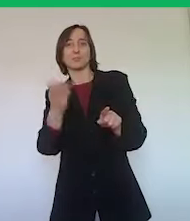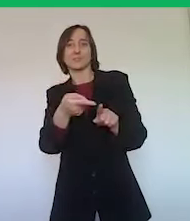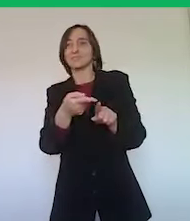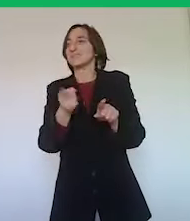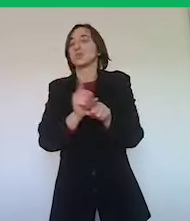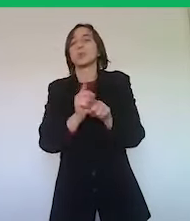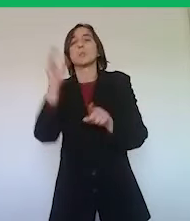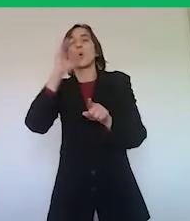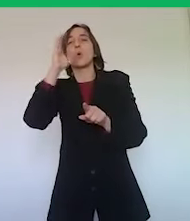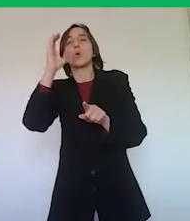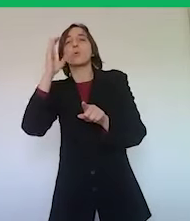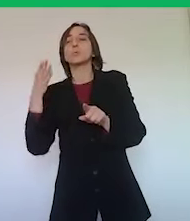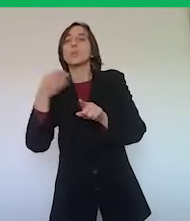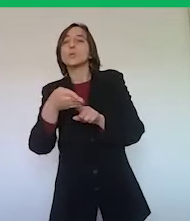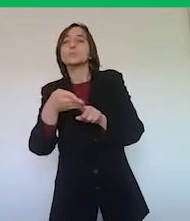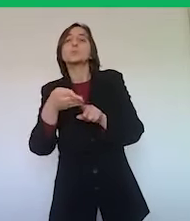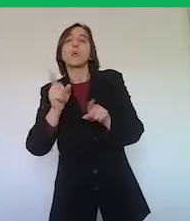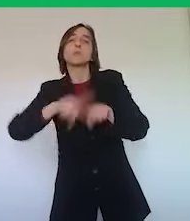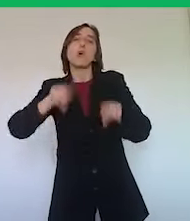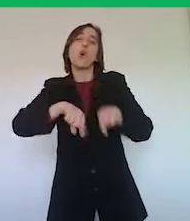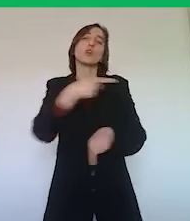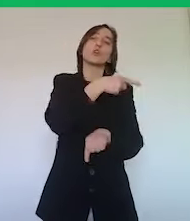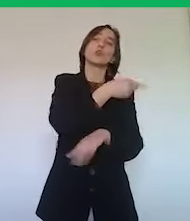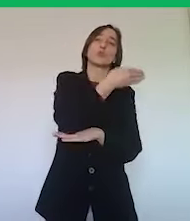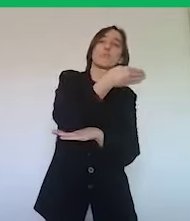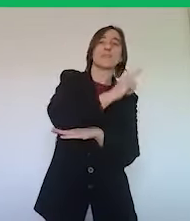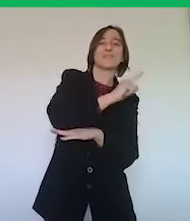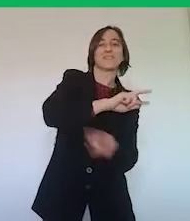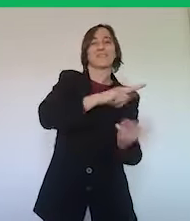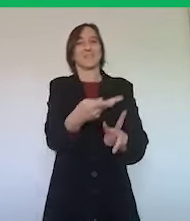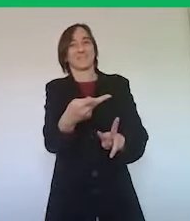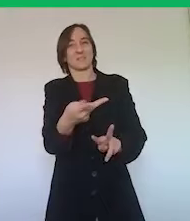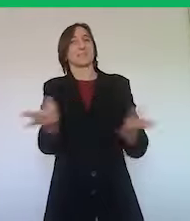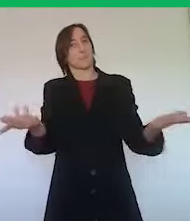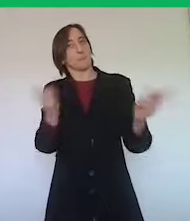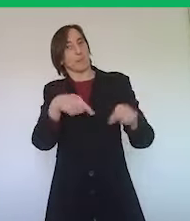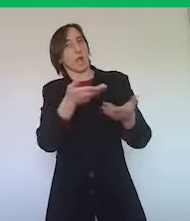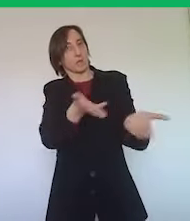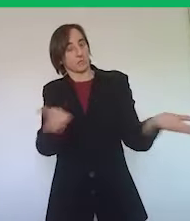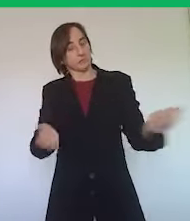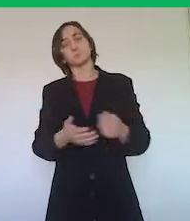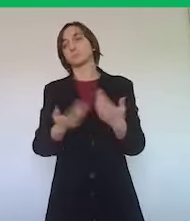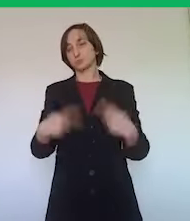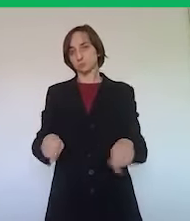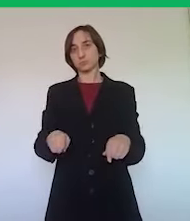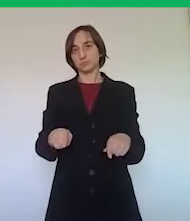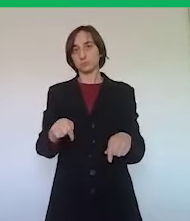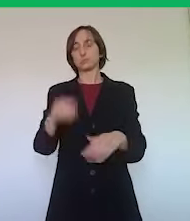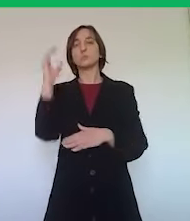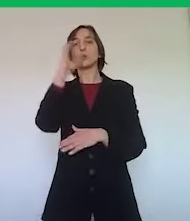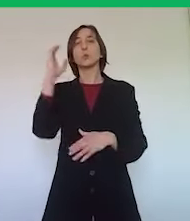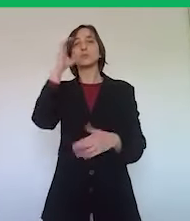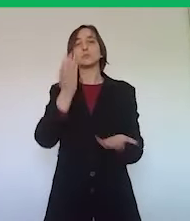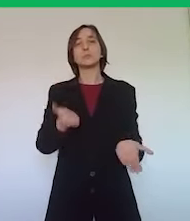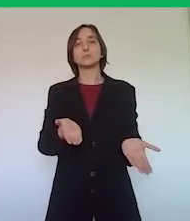clientela diversa rispetto a quella tradizionale. Quindi sul turismo, ripeto, siamo in